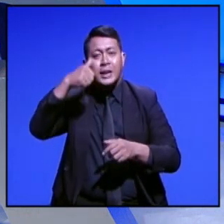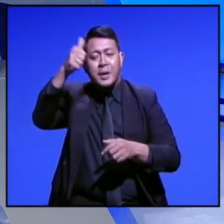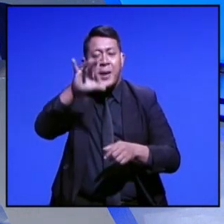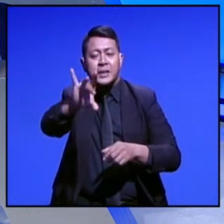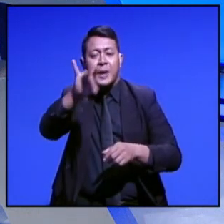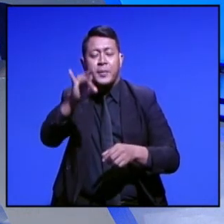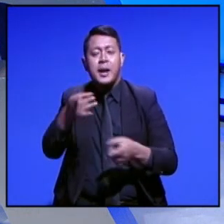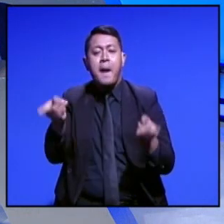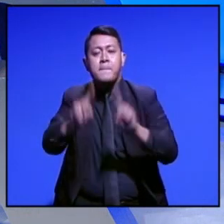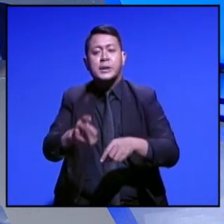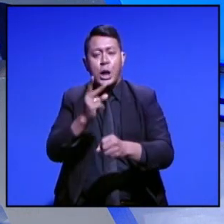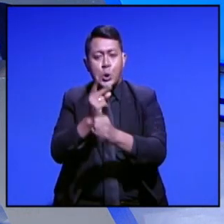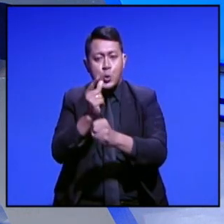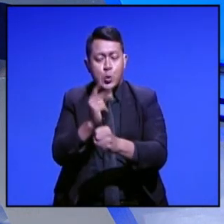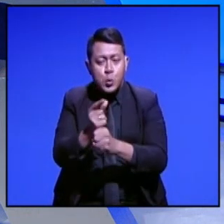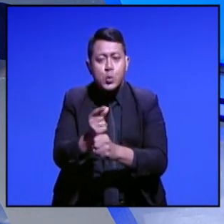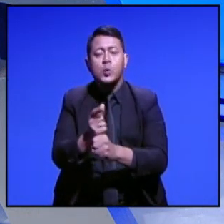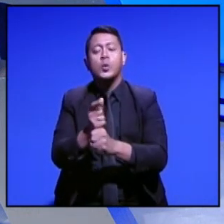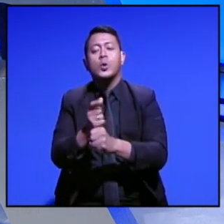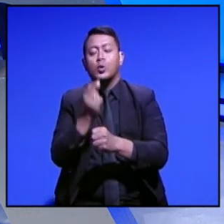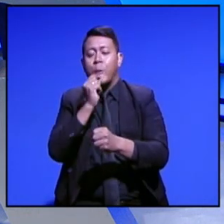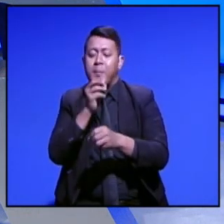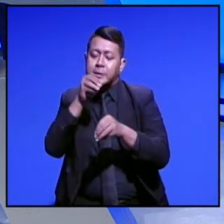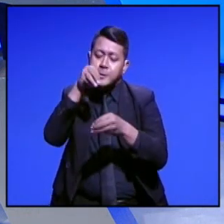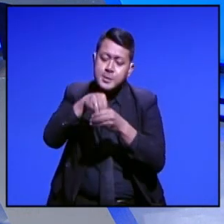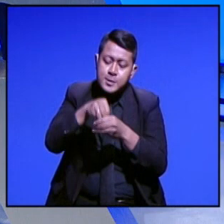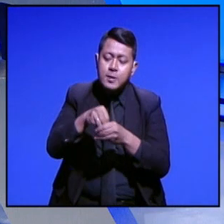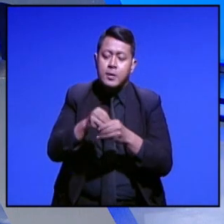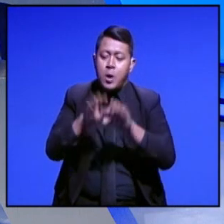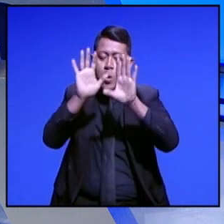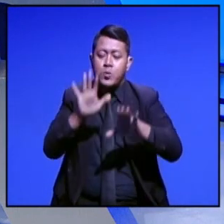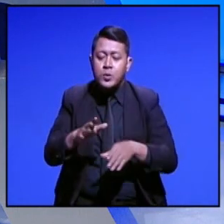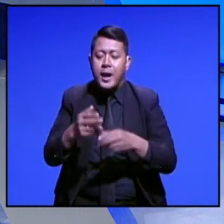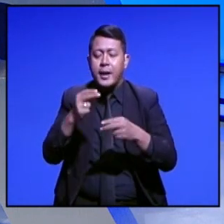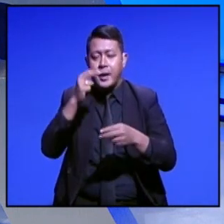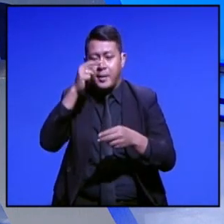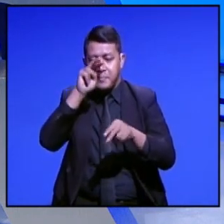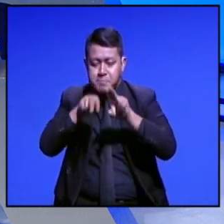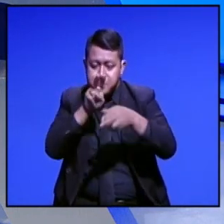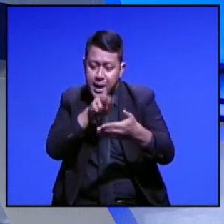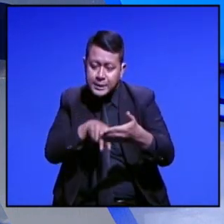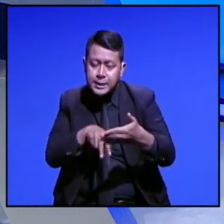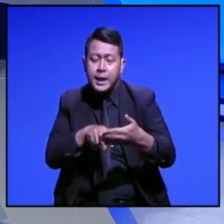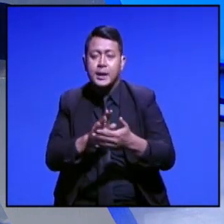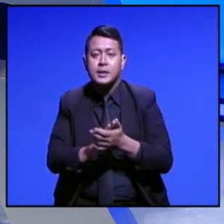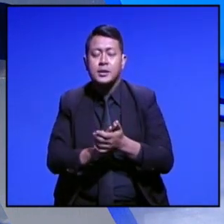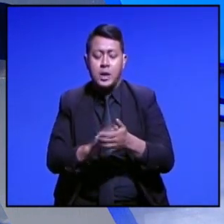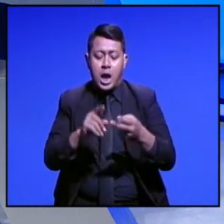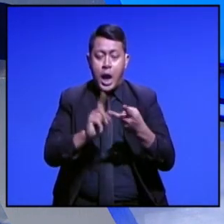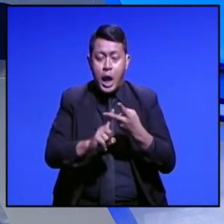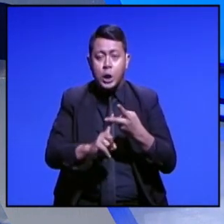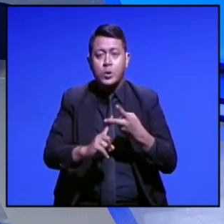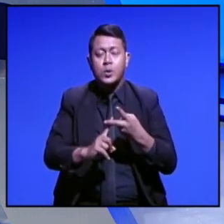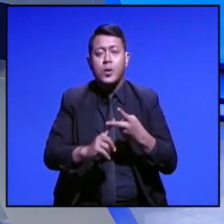terpilih menjadi guru, sehingga bisa menanamkan budaya membaca kepada para siswa sejak dini. Negeri Tirai Bambu